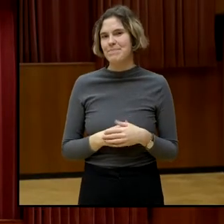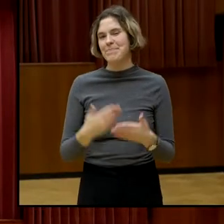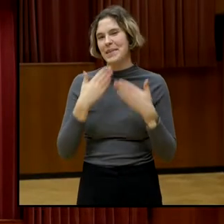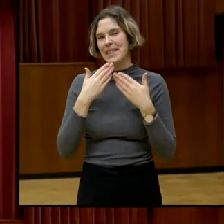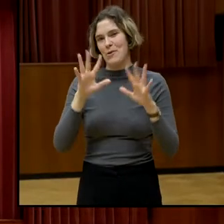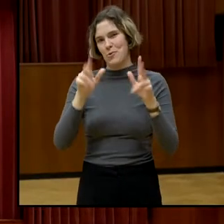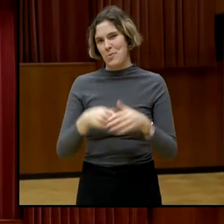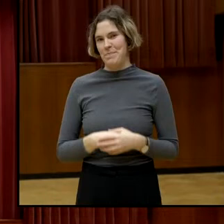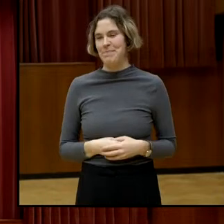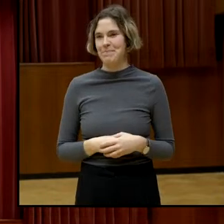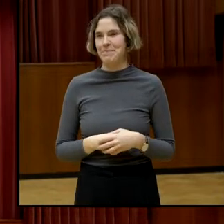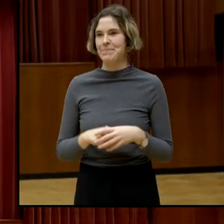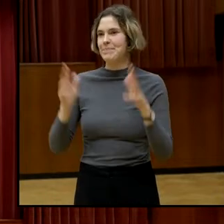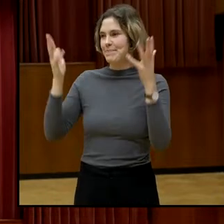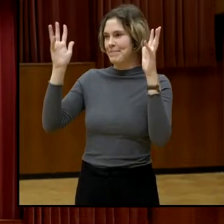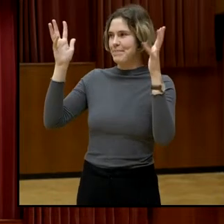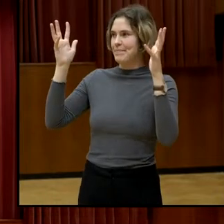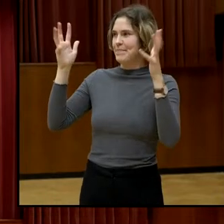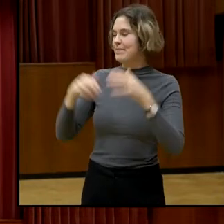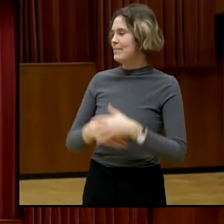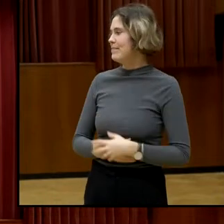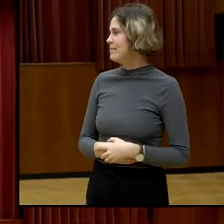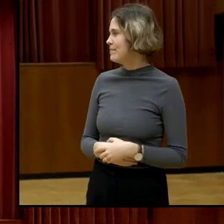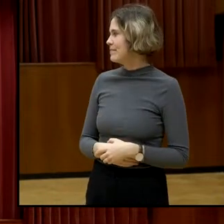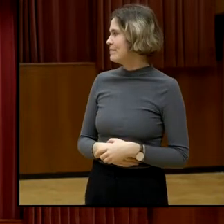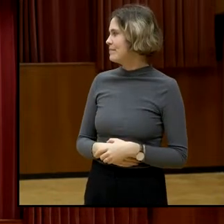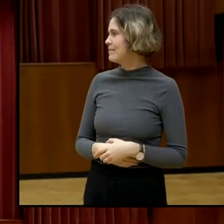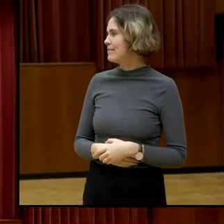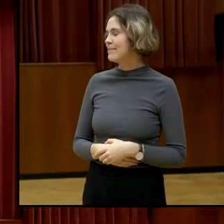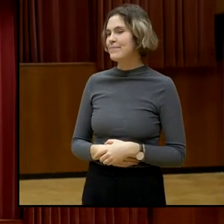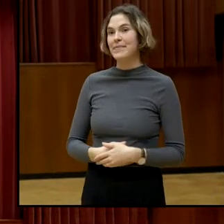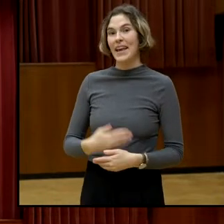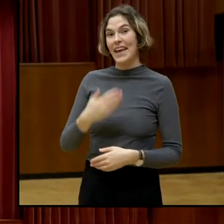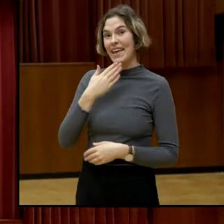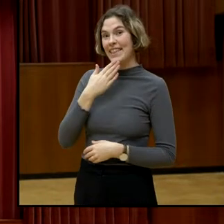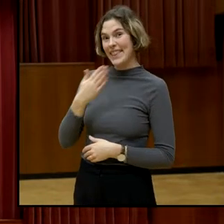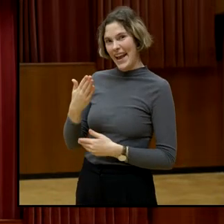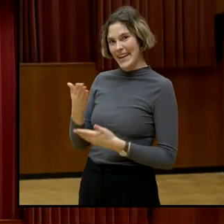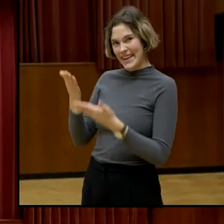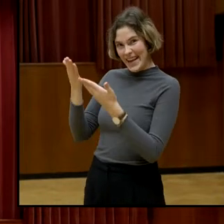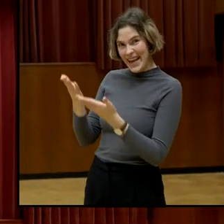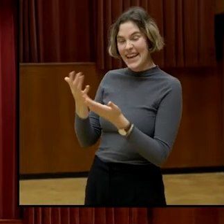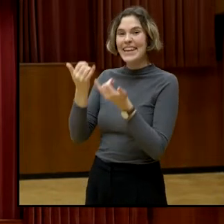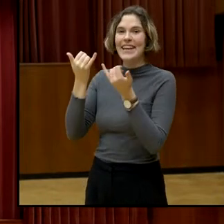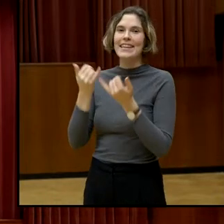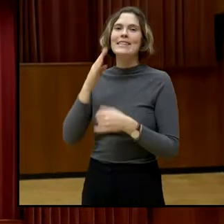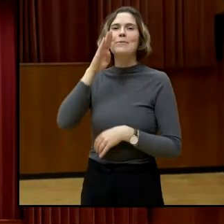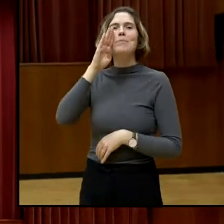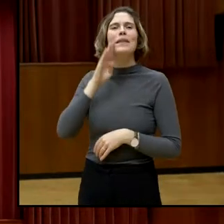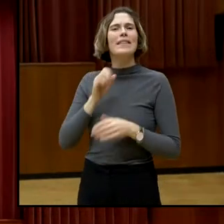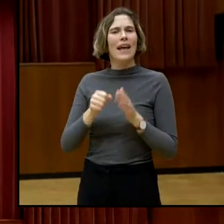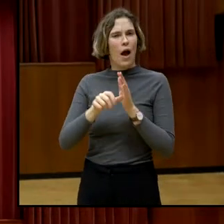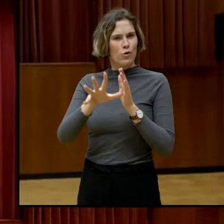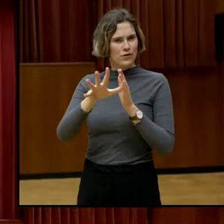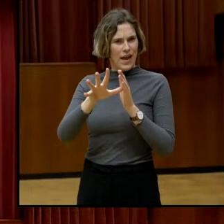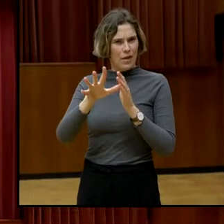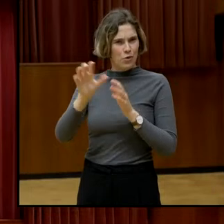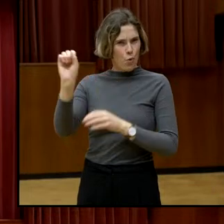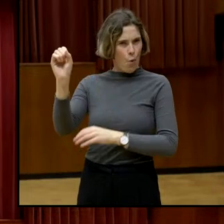Ja, danke, Gerlinde. Ich bitte darum, die Auswertung zu zeigen.